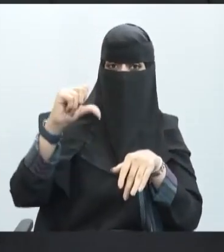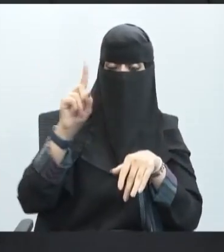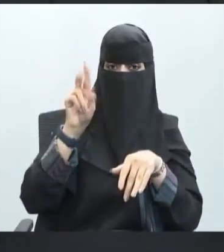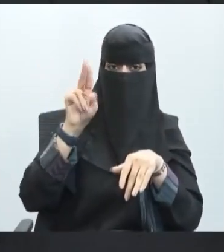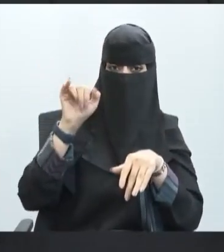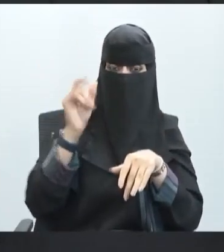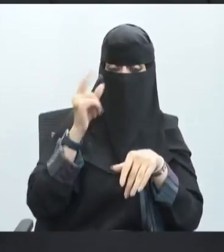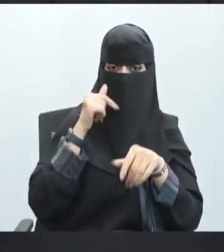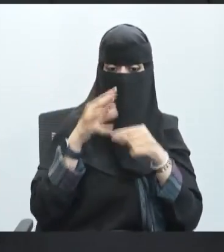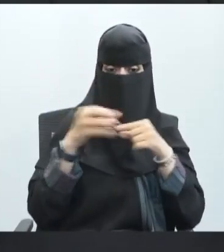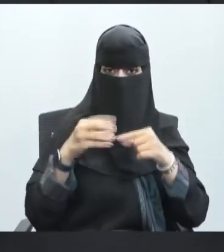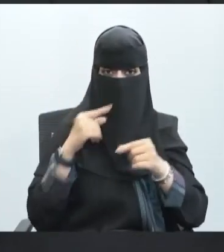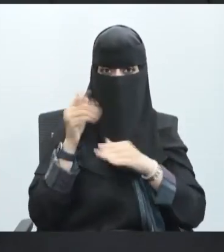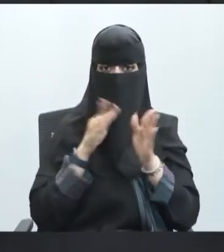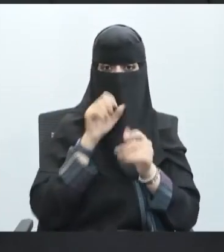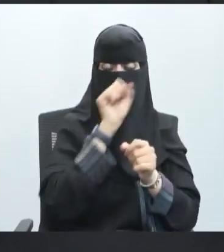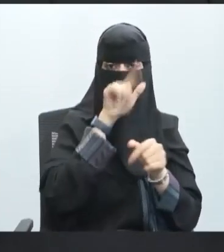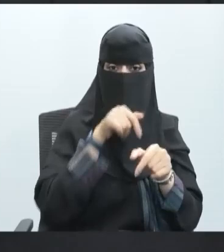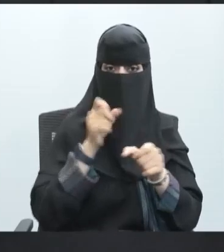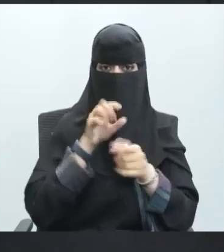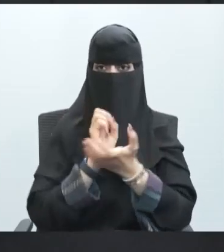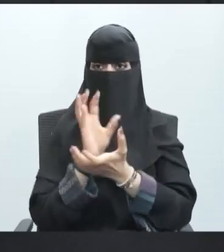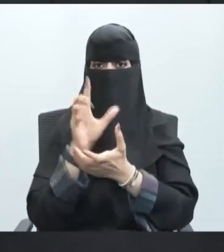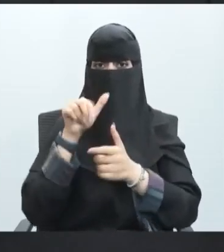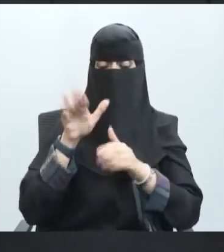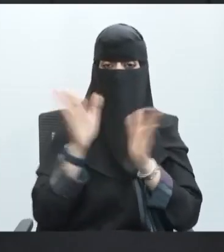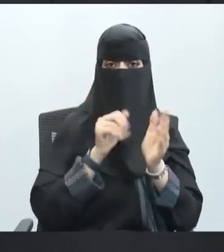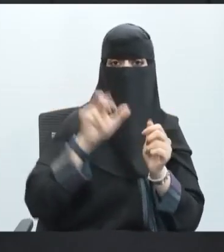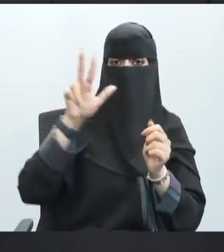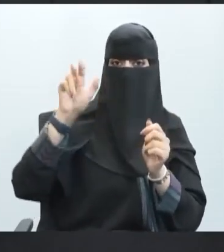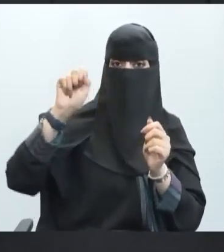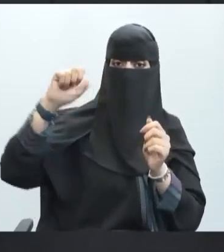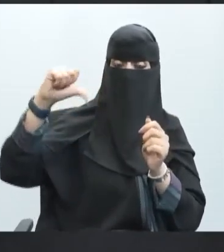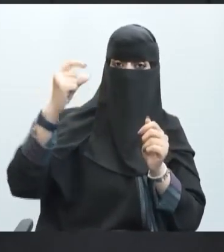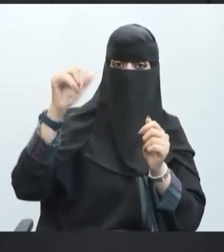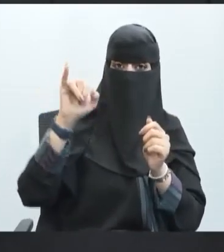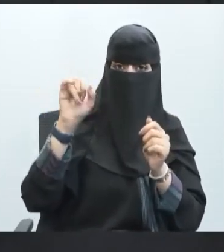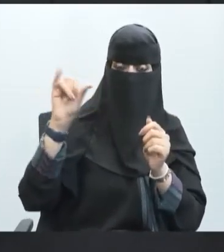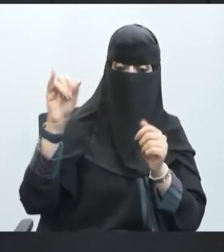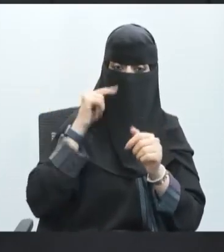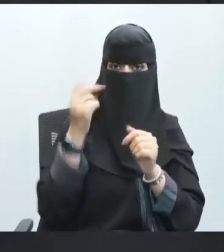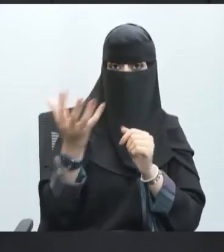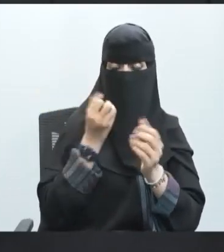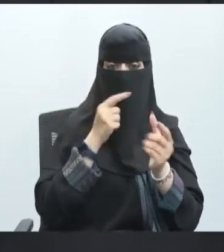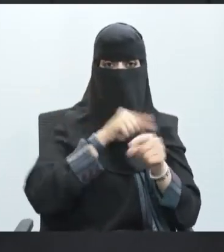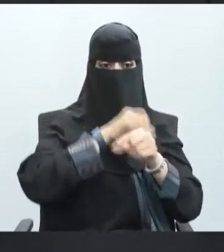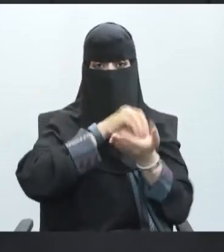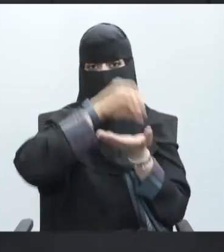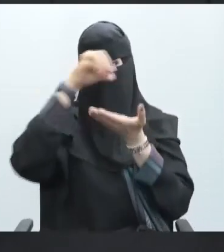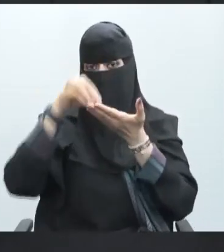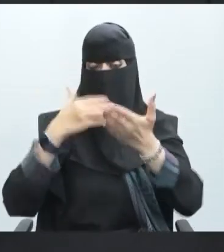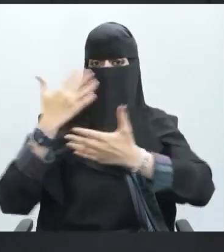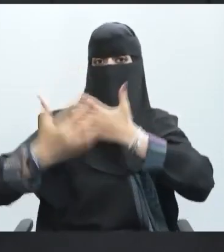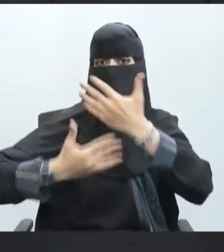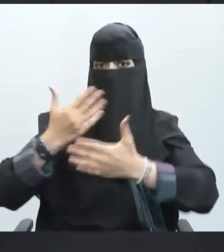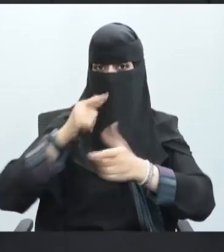والبوتاسيوم نسميها بطريقة خصوصية مضخات الصوديوم ومضخات البوتاسيوم لذلك نحن بحاجة إلى نقل نشط نحن